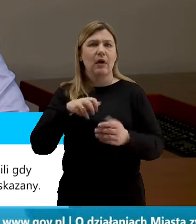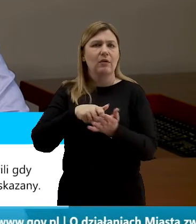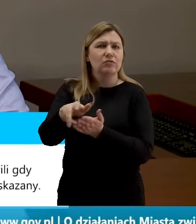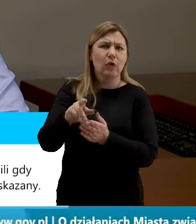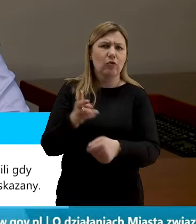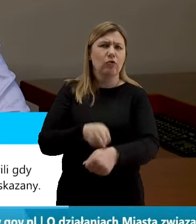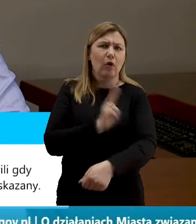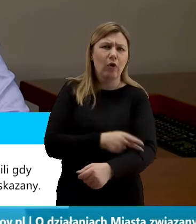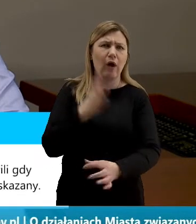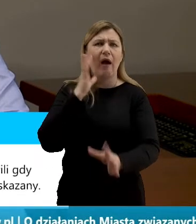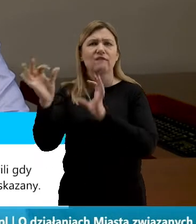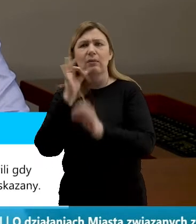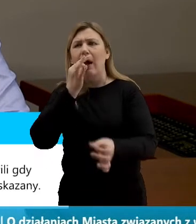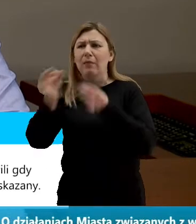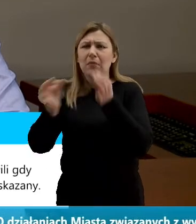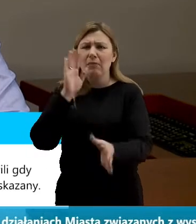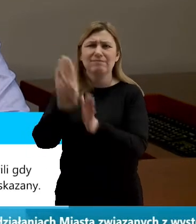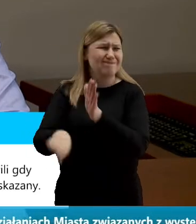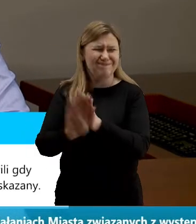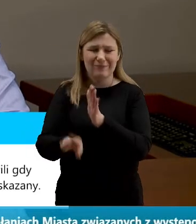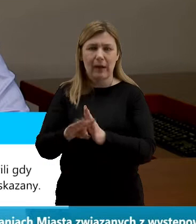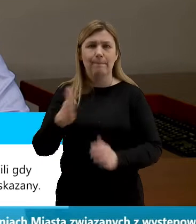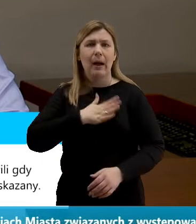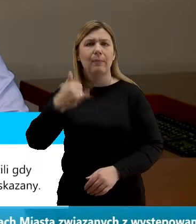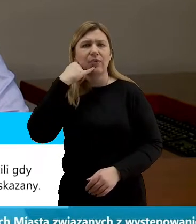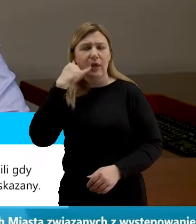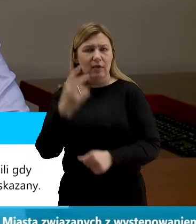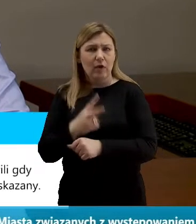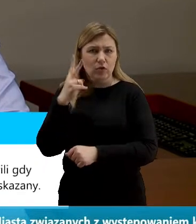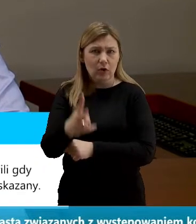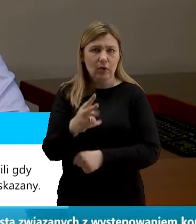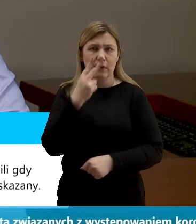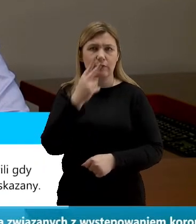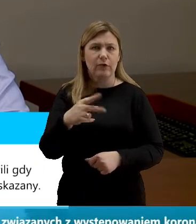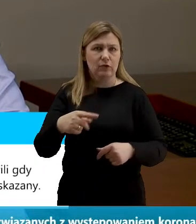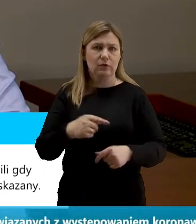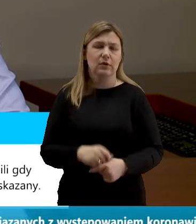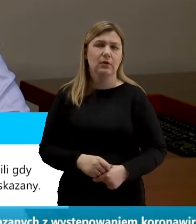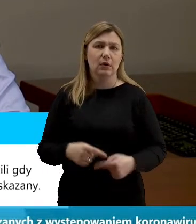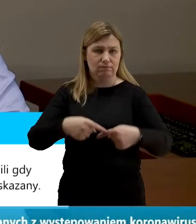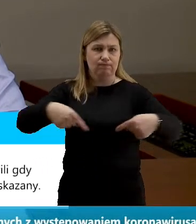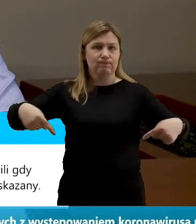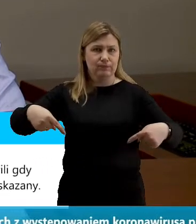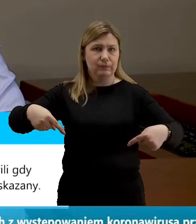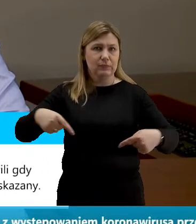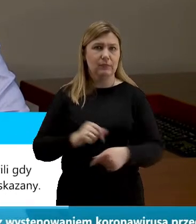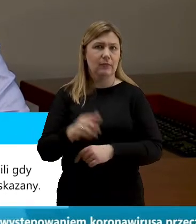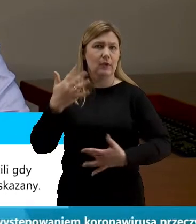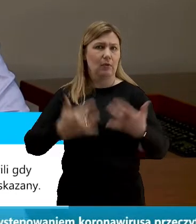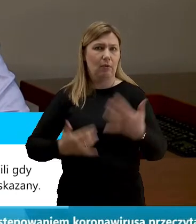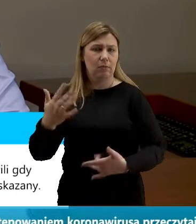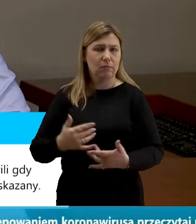naszego urzędu w celach informacyjnych. Mamy linie telefonu dostępne, Państwo widzicie je na ekranach swoich